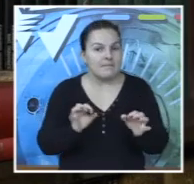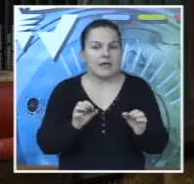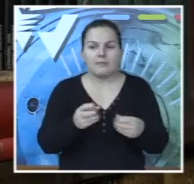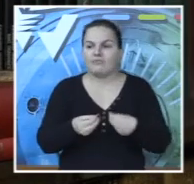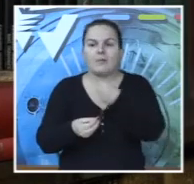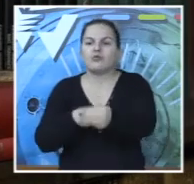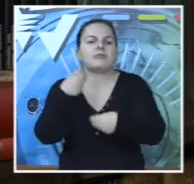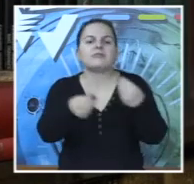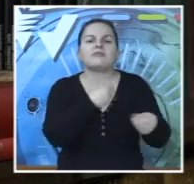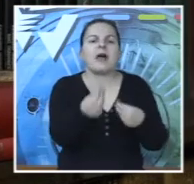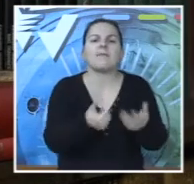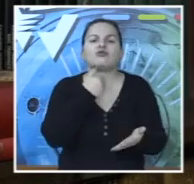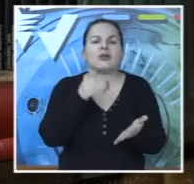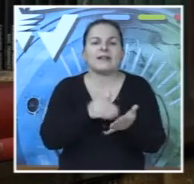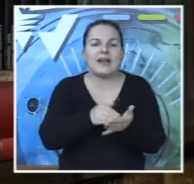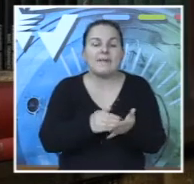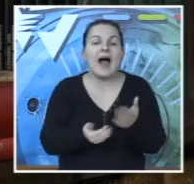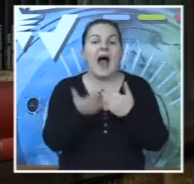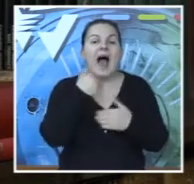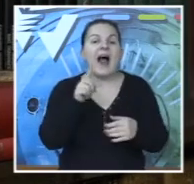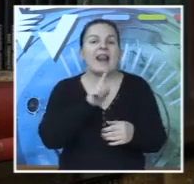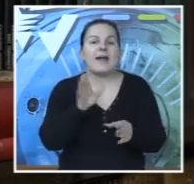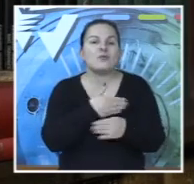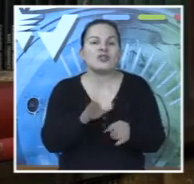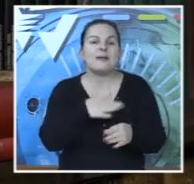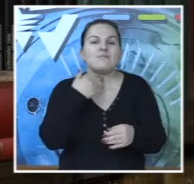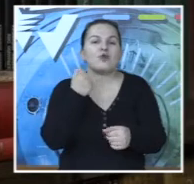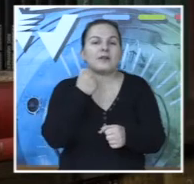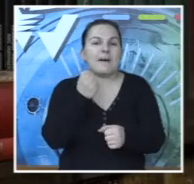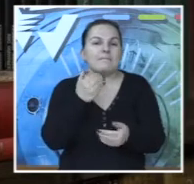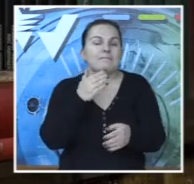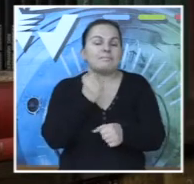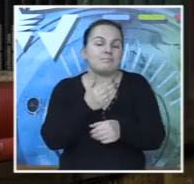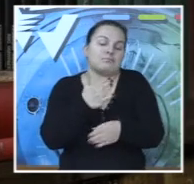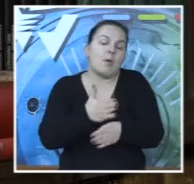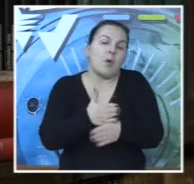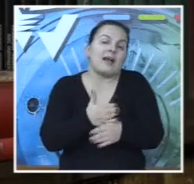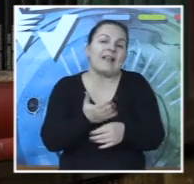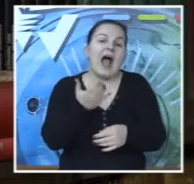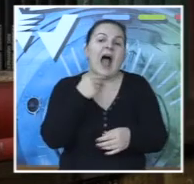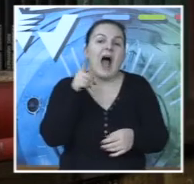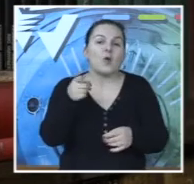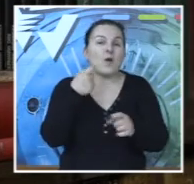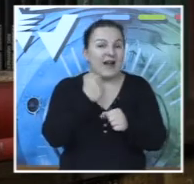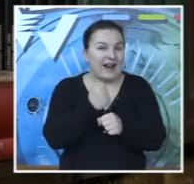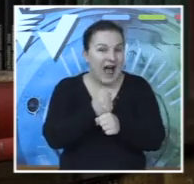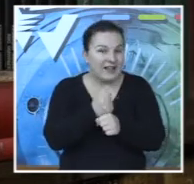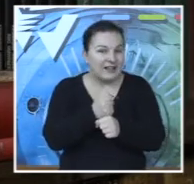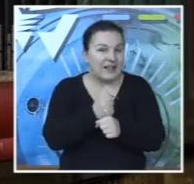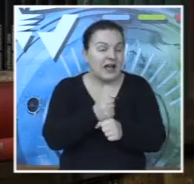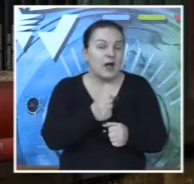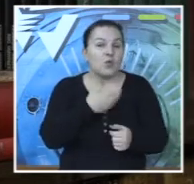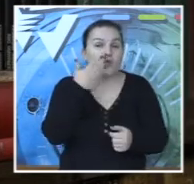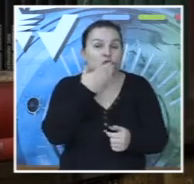pripremi, znači, mu dodamo i to, ali nemošte vi njemu puno pomoći, ako on radi pismeni u školi i